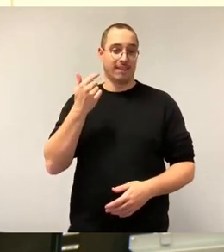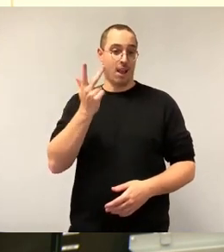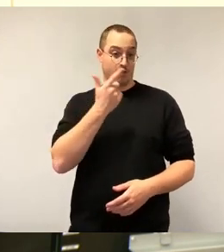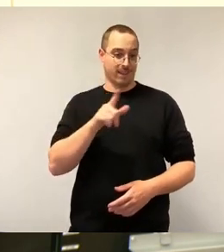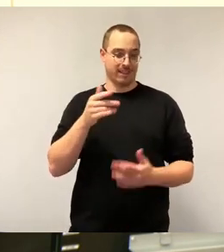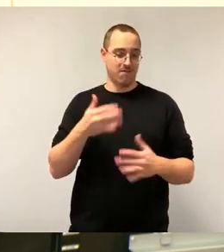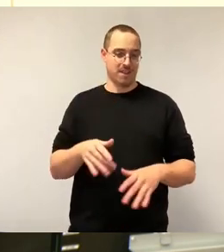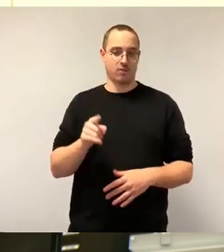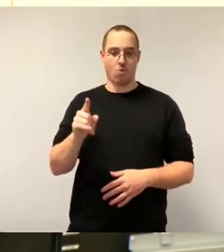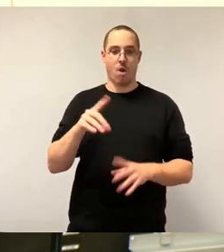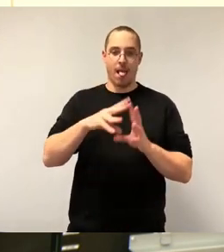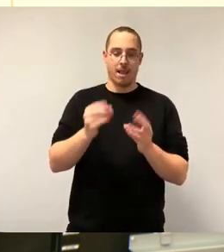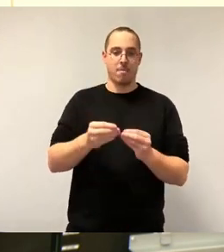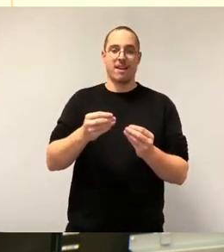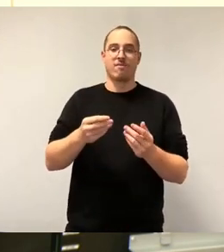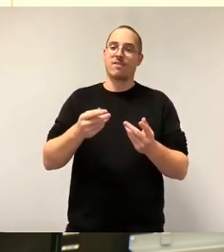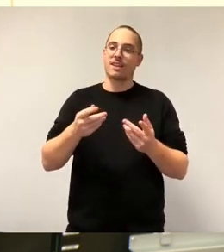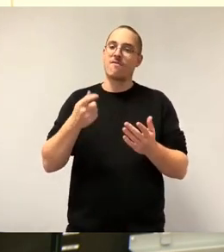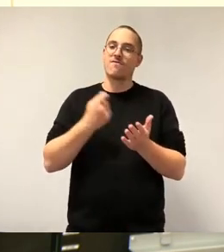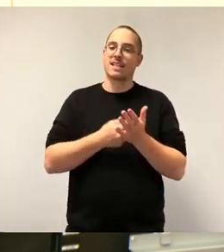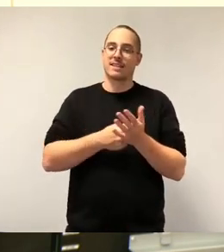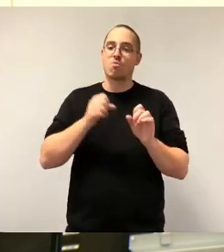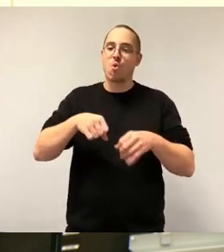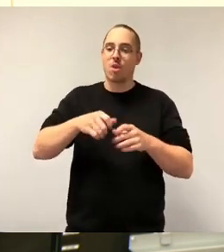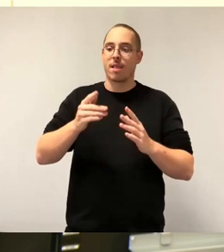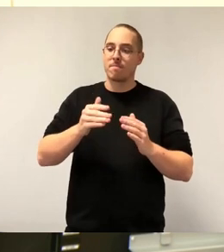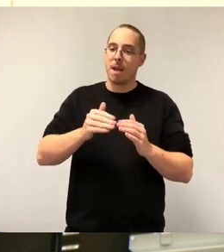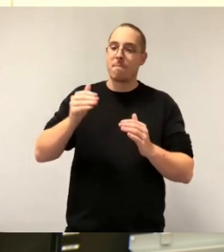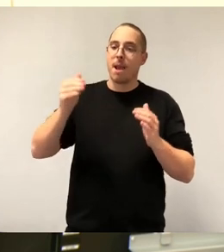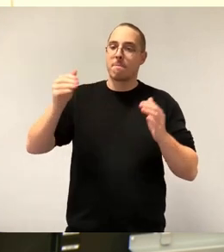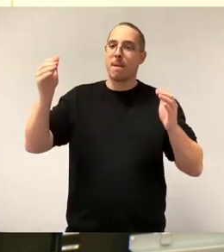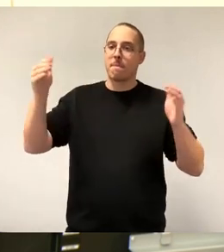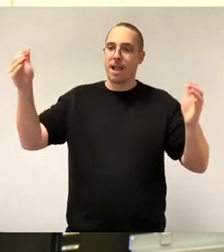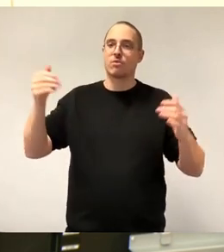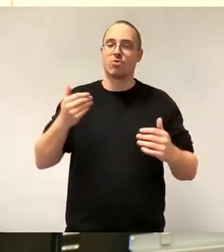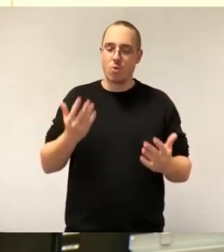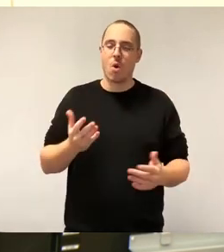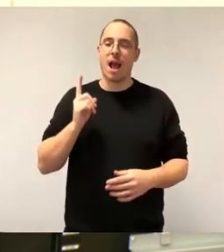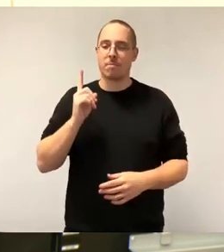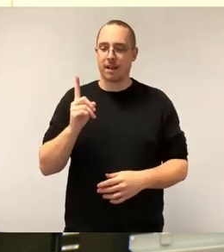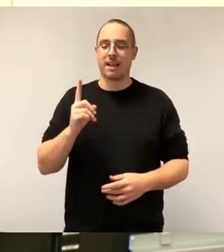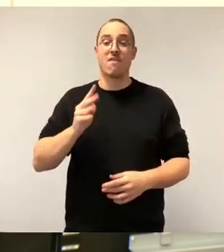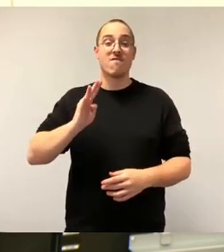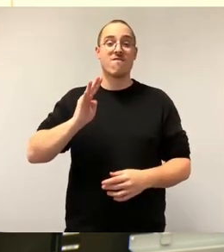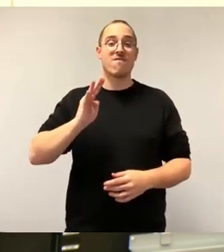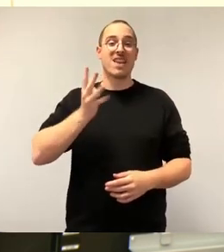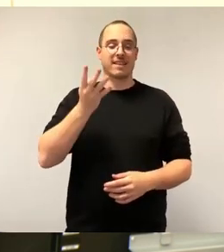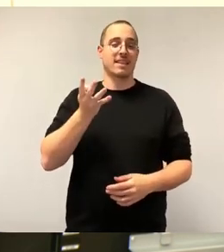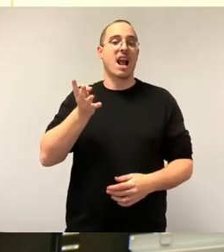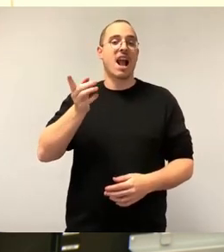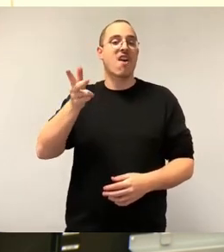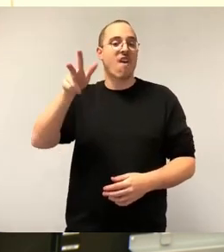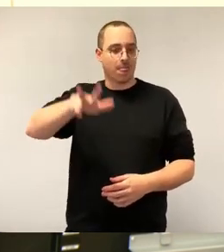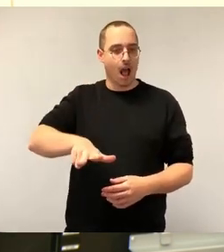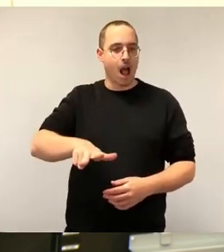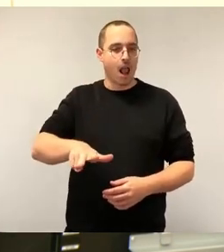haben seit dem vierten Quartal, seit dem vierten Quartal 23 die Langfristzunzen nachgegeben, erkennbar in einer inversiven